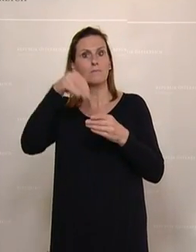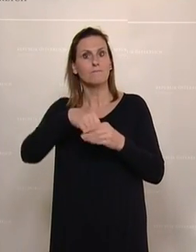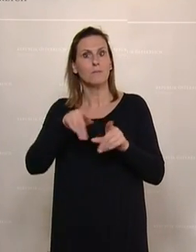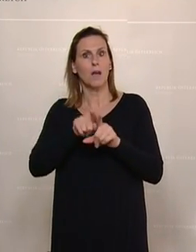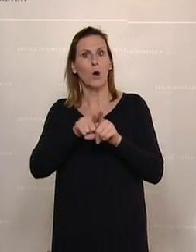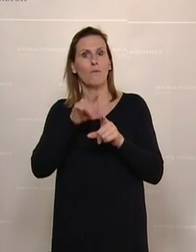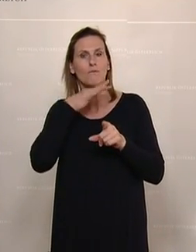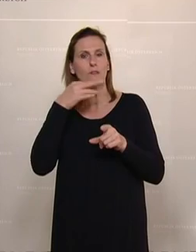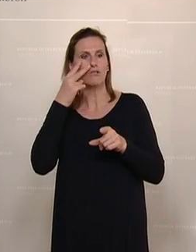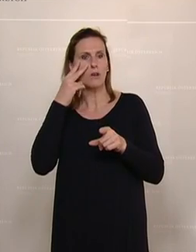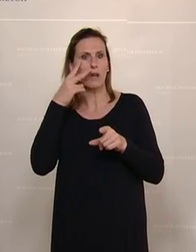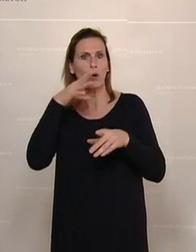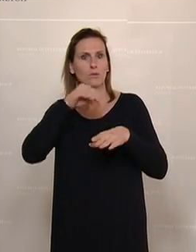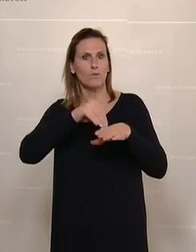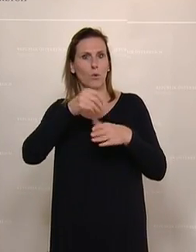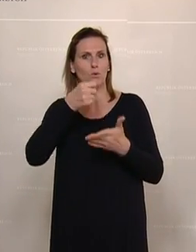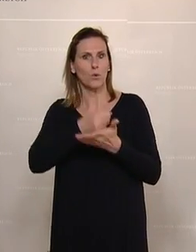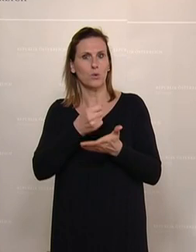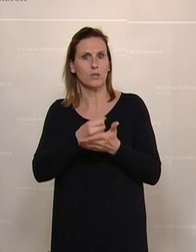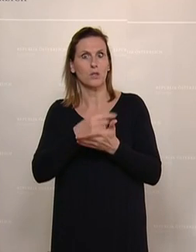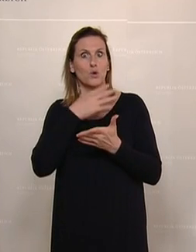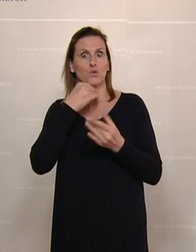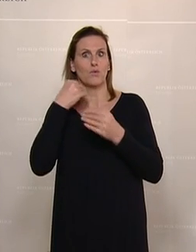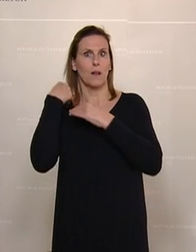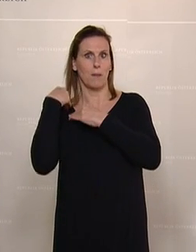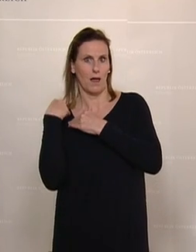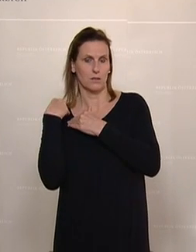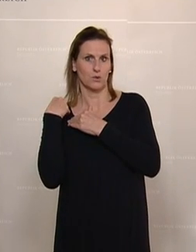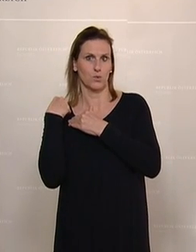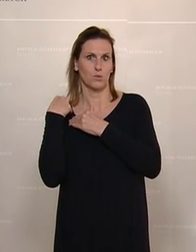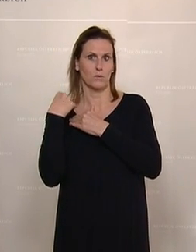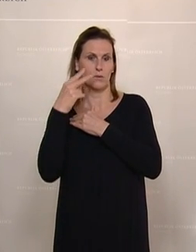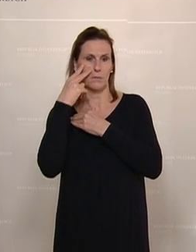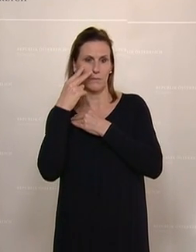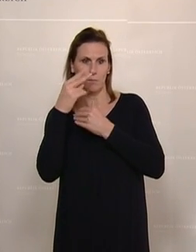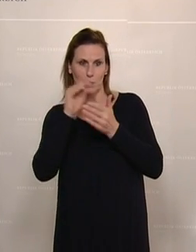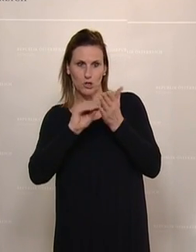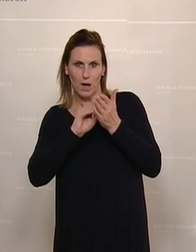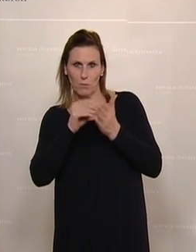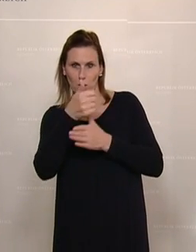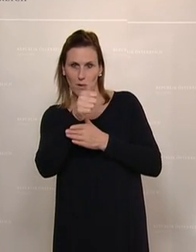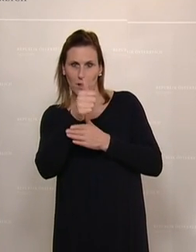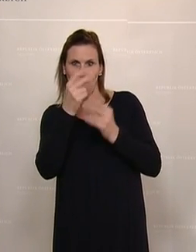Wohnkostenüberbelastung. Sie beschreibt jenen Wert, den